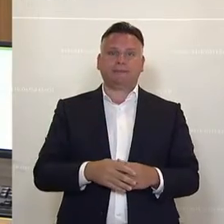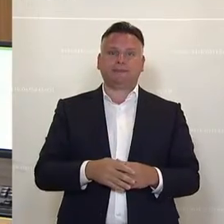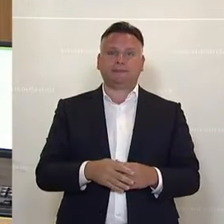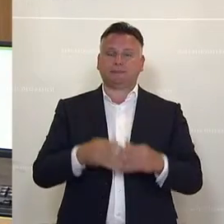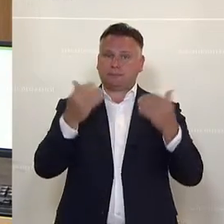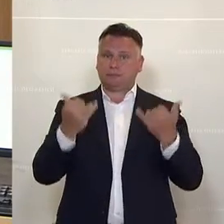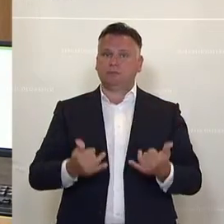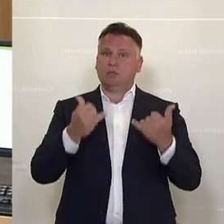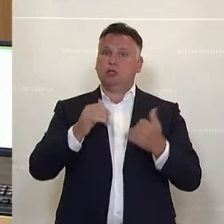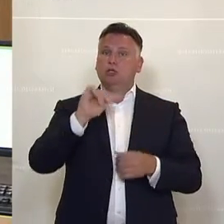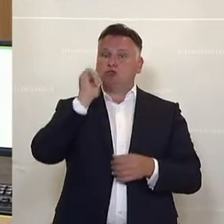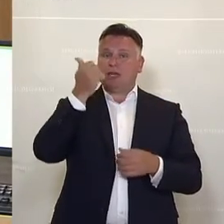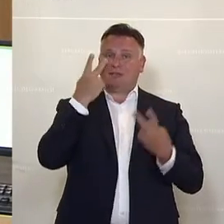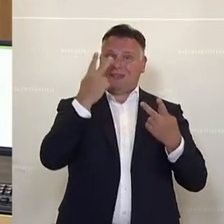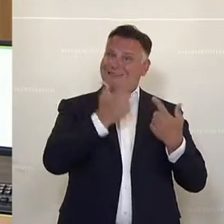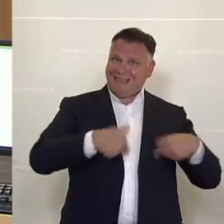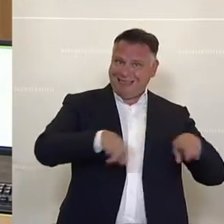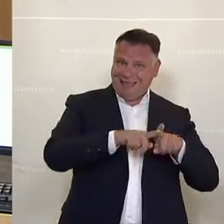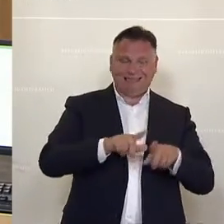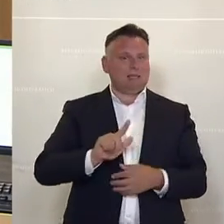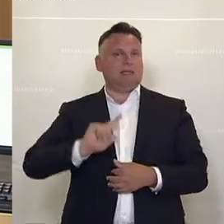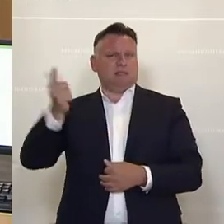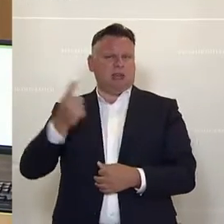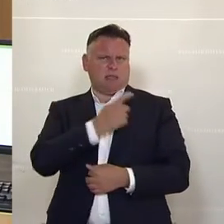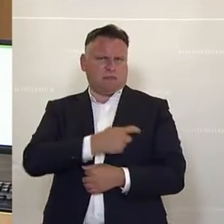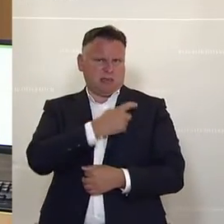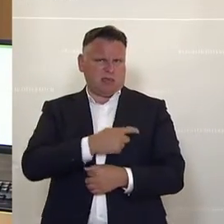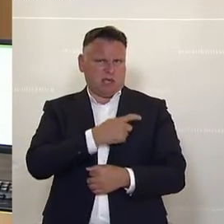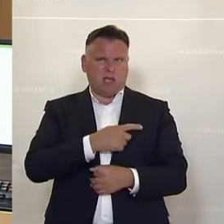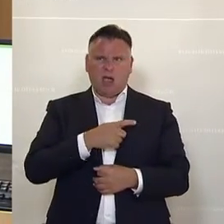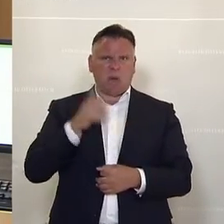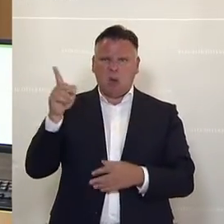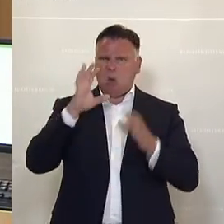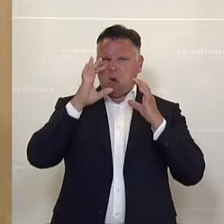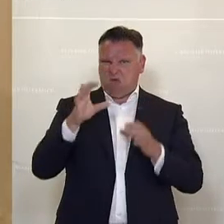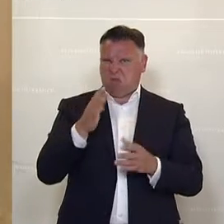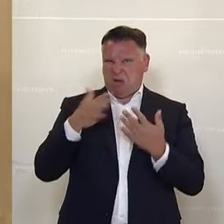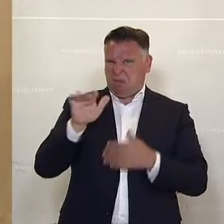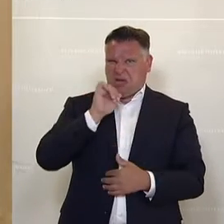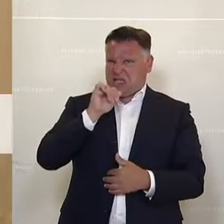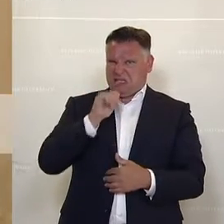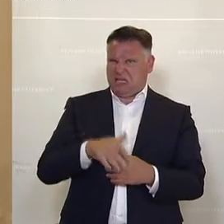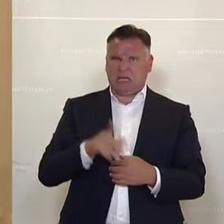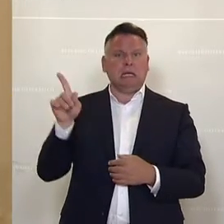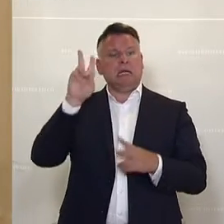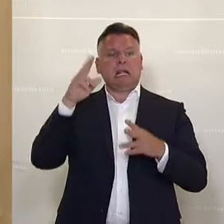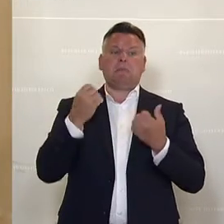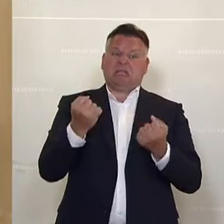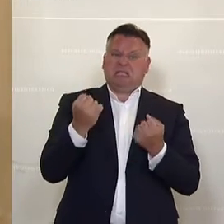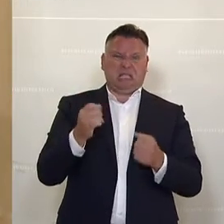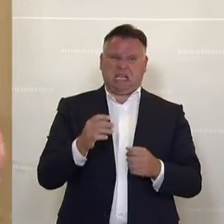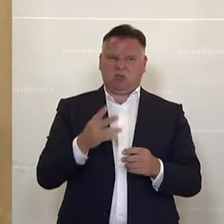Land, dann die Partei. Den Eindruck hat man bei der ÖVP jedoch nicht, vor allem wenn es um das Thema Sicherheit geht.